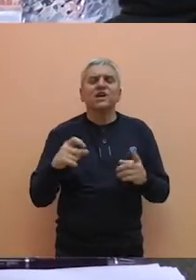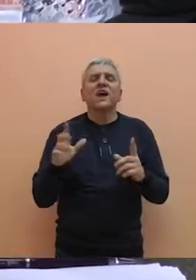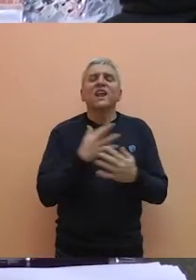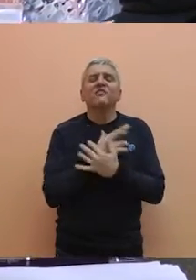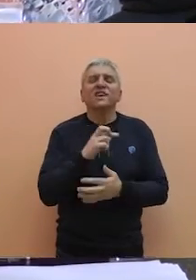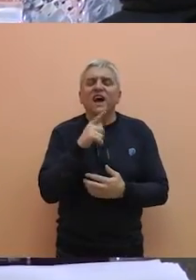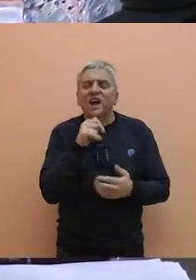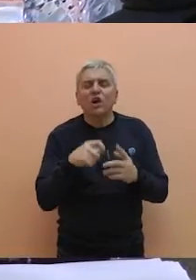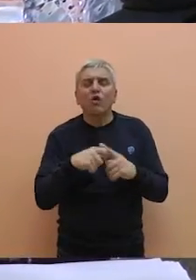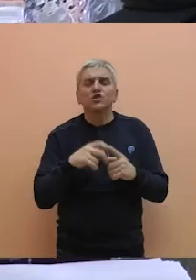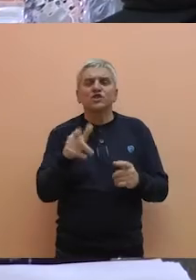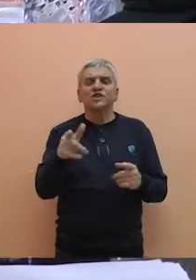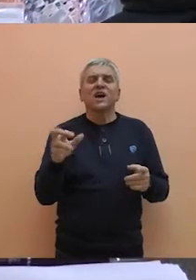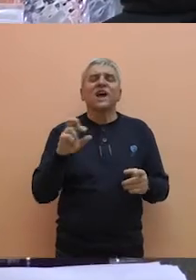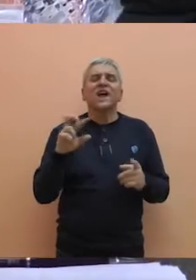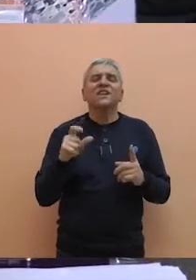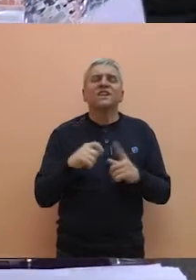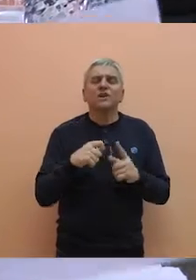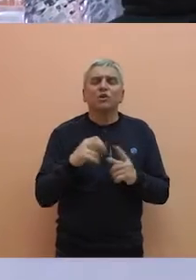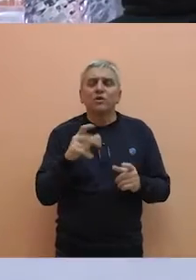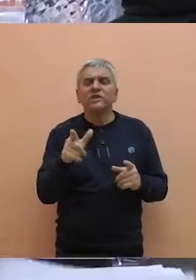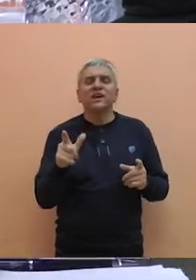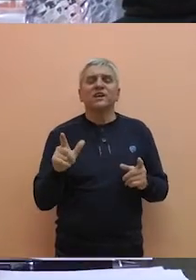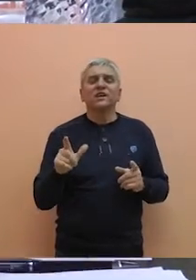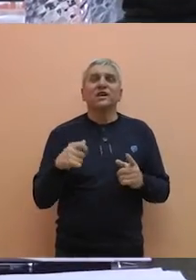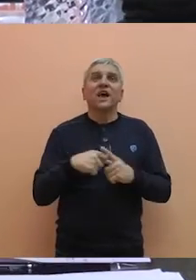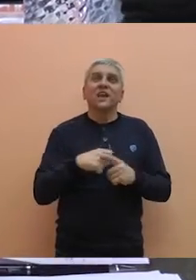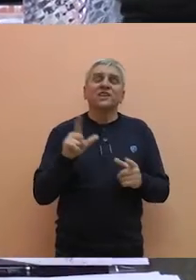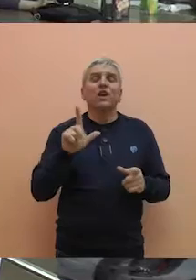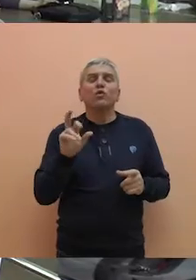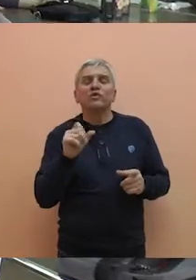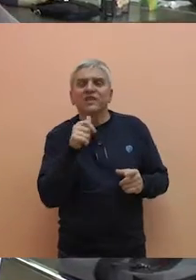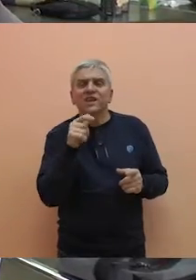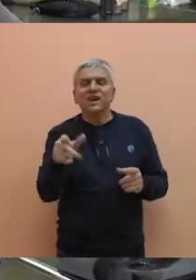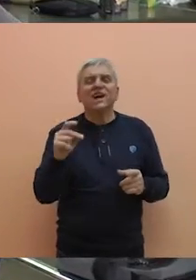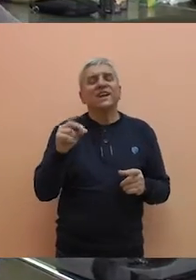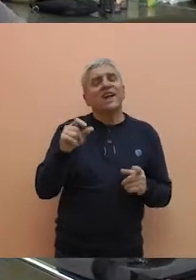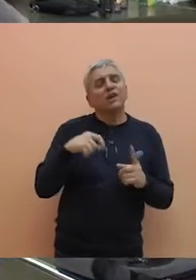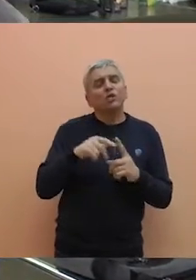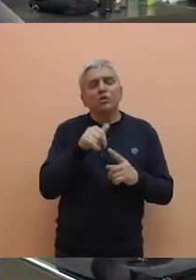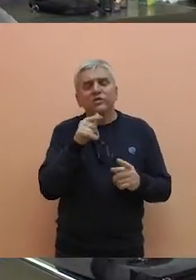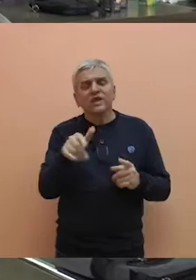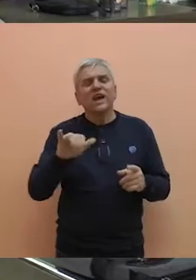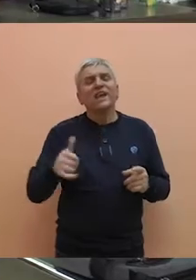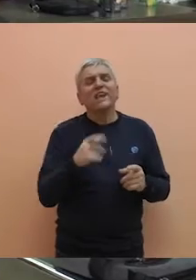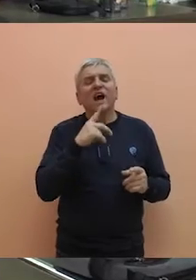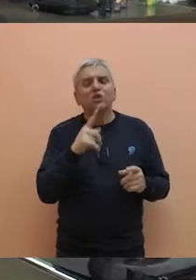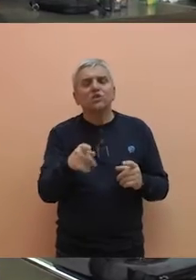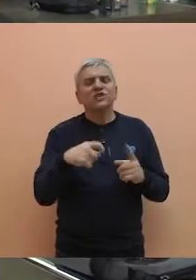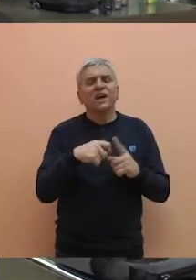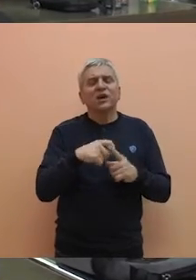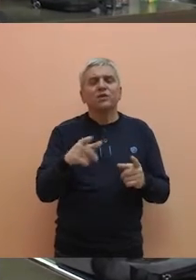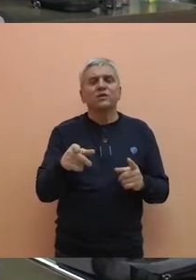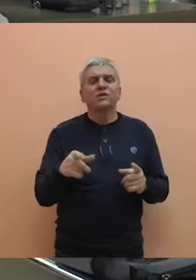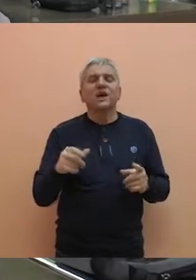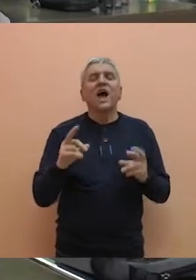Elvira Kočiš, Ilona Varnju, Andre Aleksander, Andre Ludvig, Zoltan Kiš, Renata Petervari, Janoš Rab